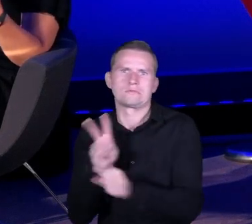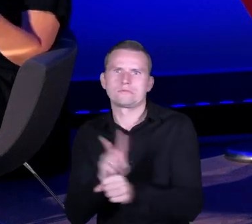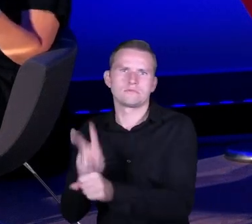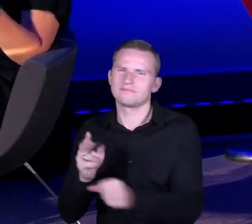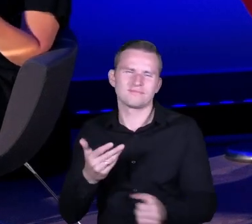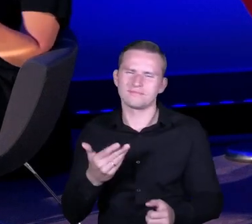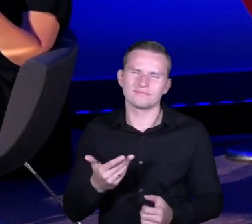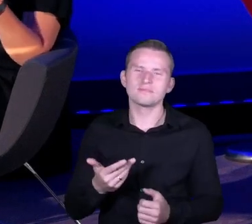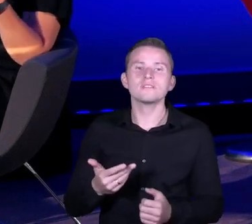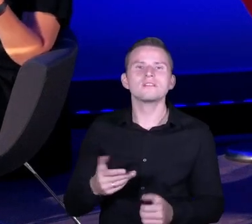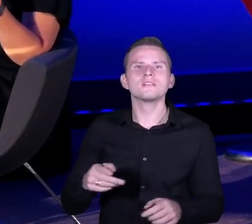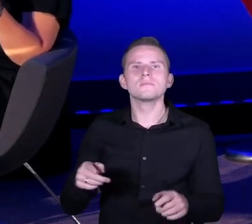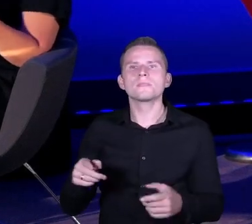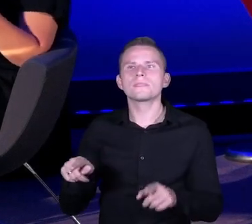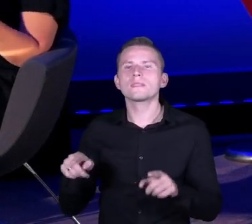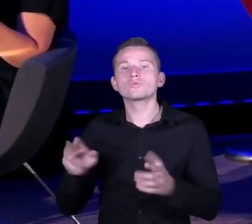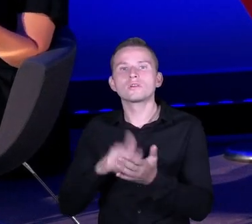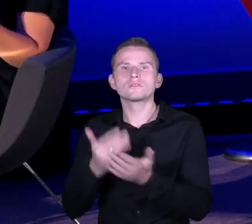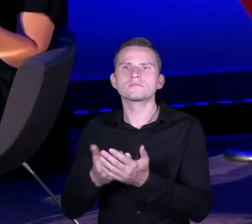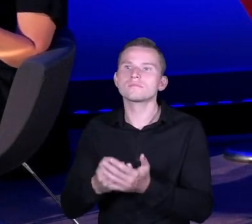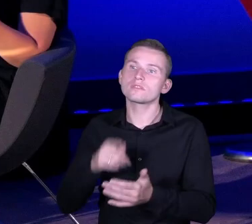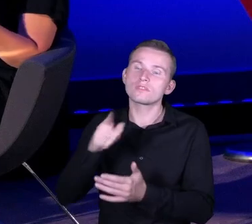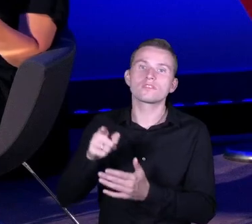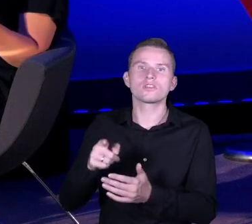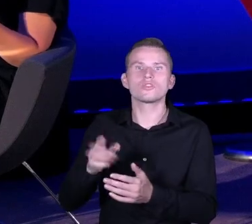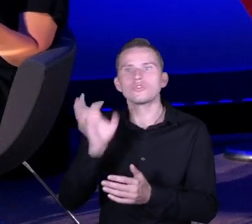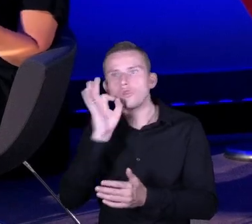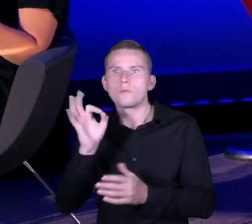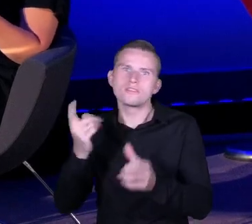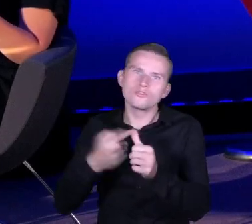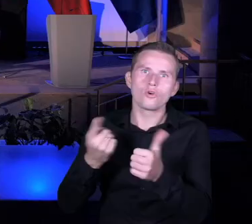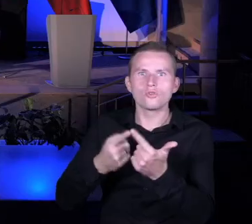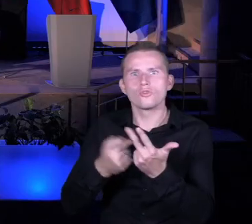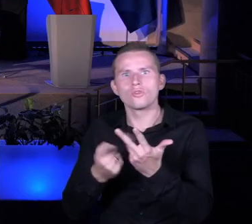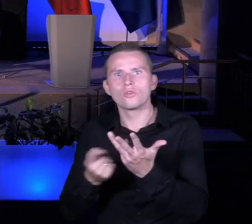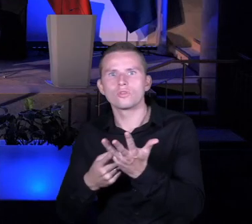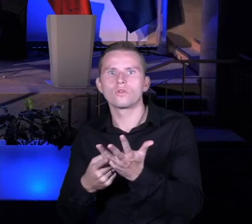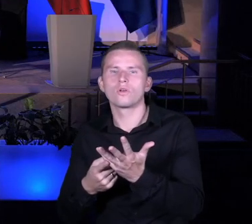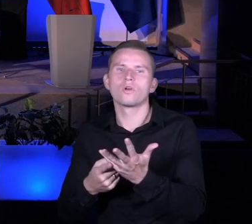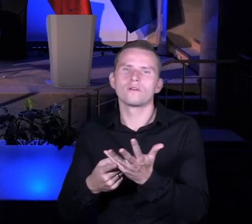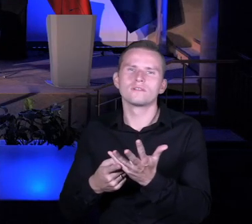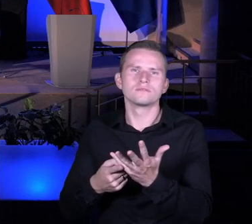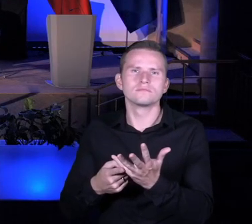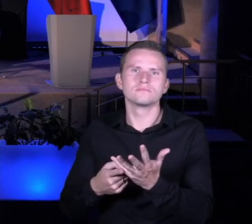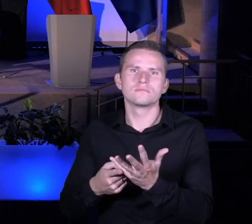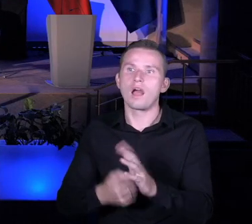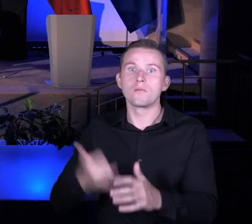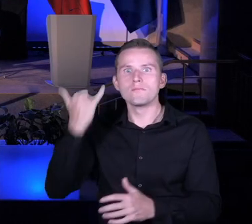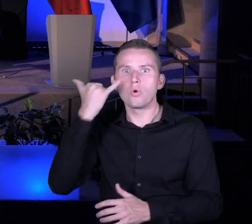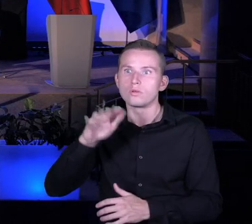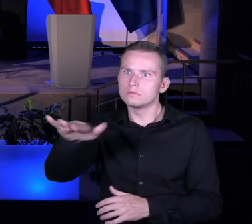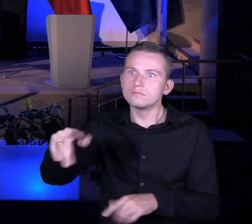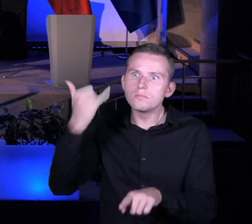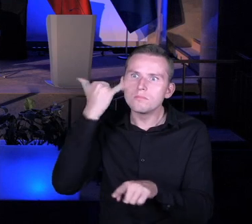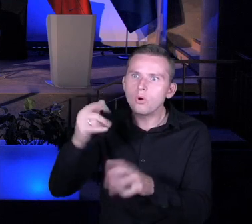błędów, a nie mówienia, w czym jesteś dobry, czy w czym jesteś dobra. To bym podkreślała, bo tego chyba jest